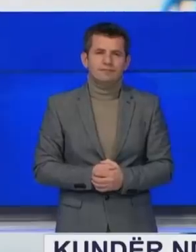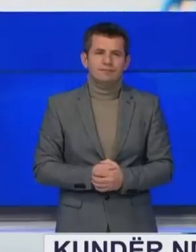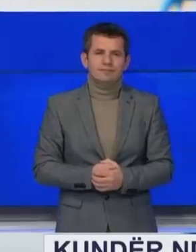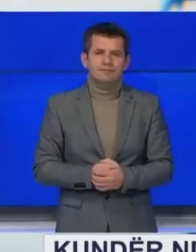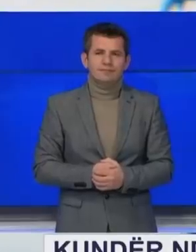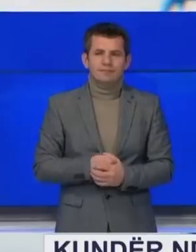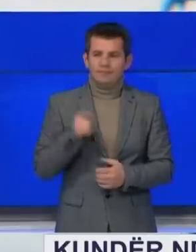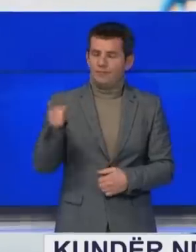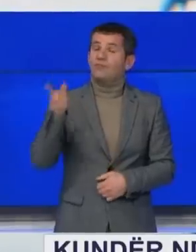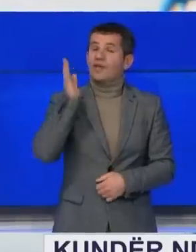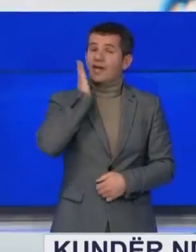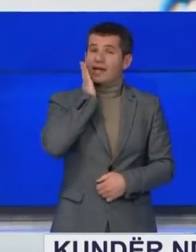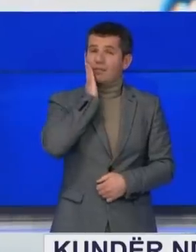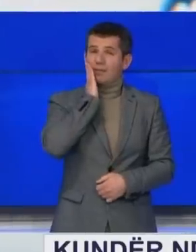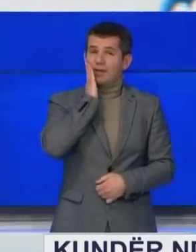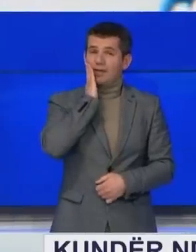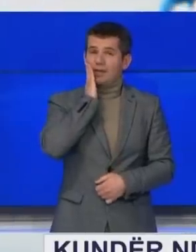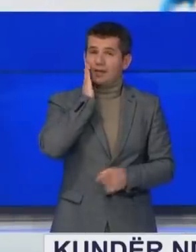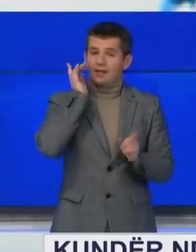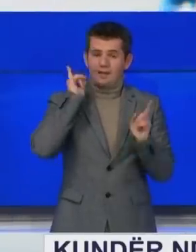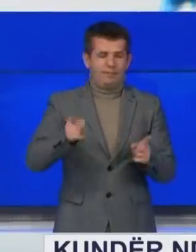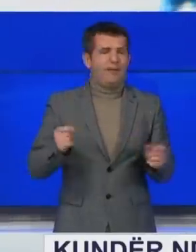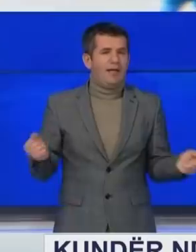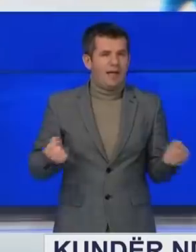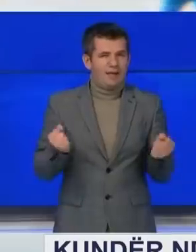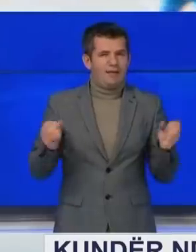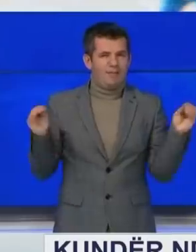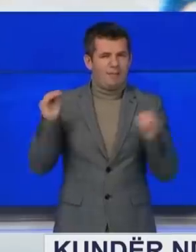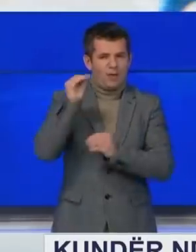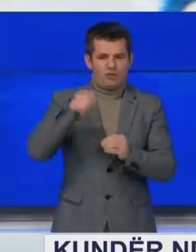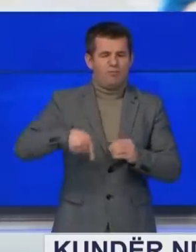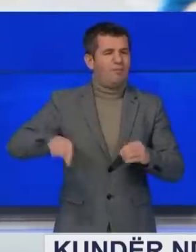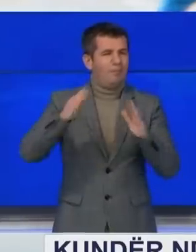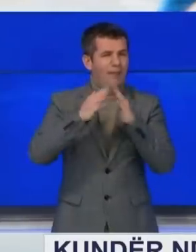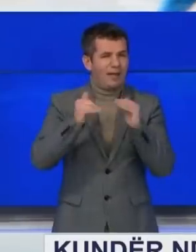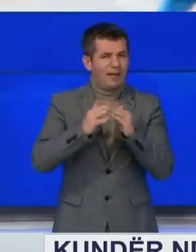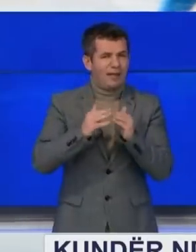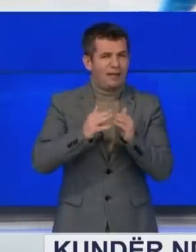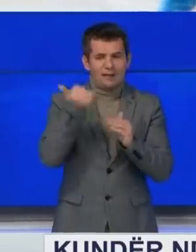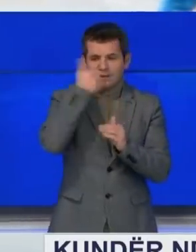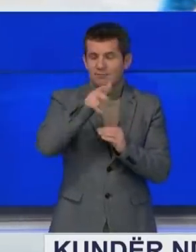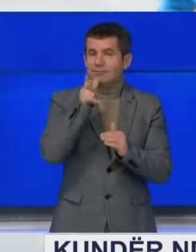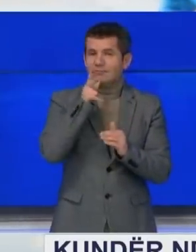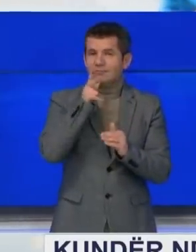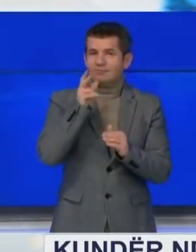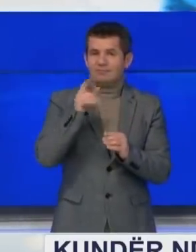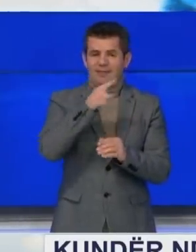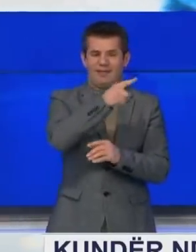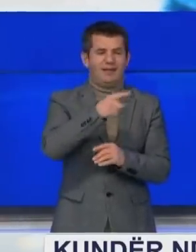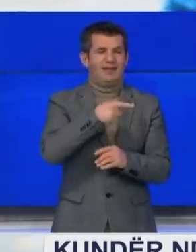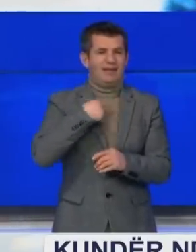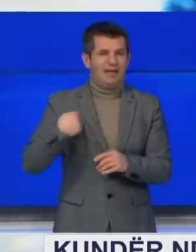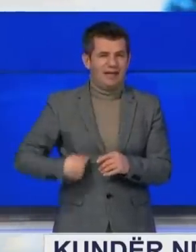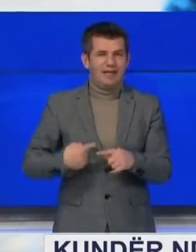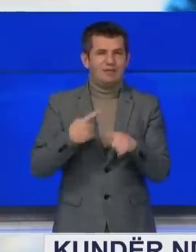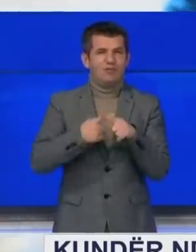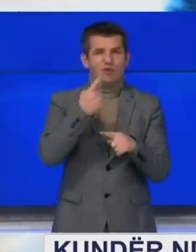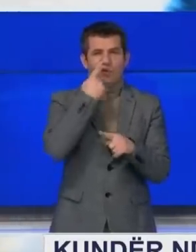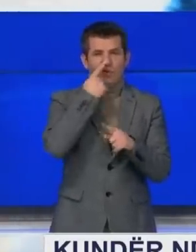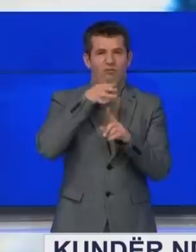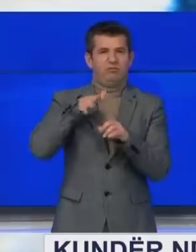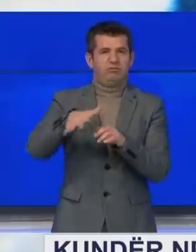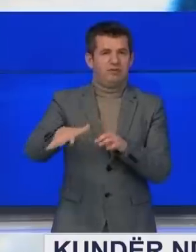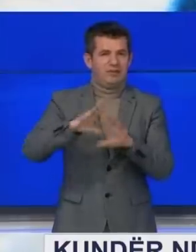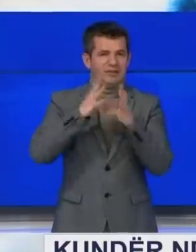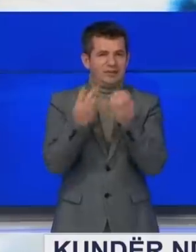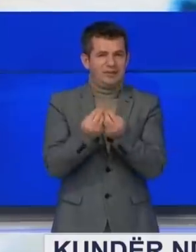Shtetët e bashkuara duhet të ashtojnë angazhimin në Balkanin përrendimor nëse duan të ibojnë bandikimit kines dhe ati rus në rajon, tha ishë presidentja e